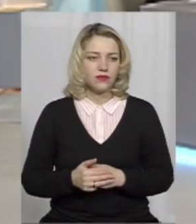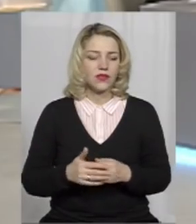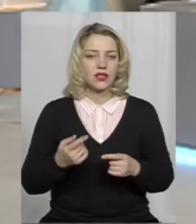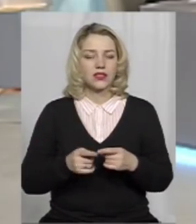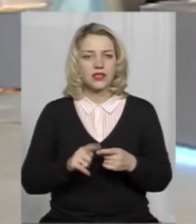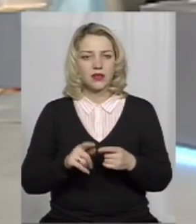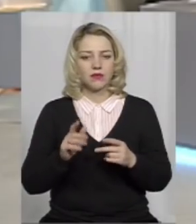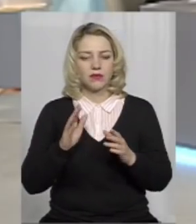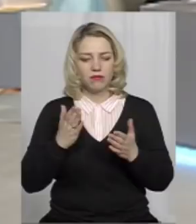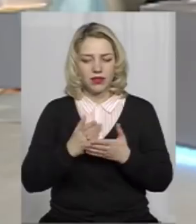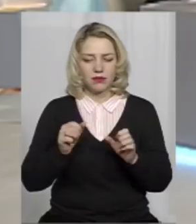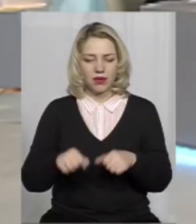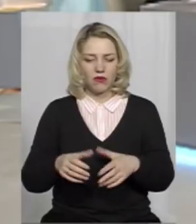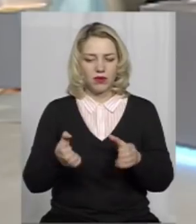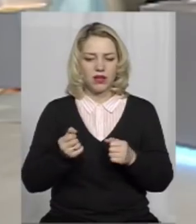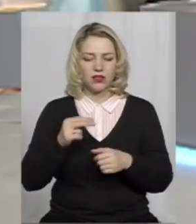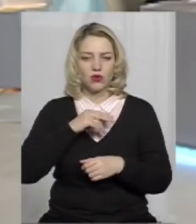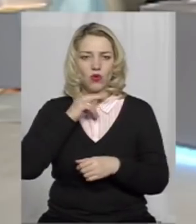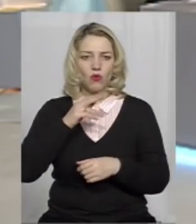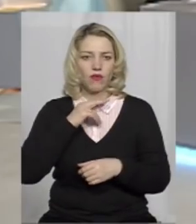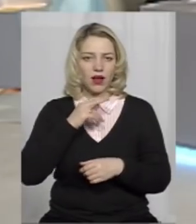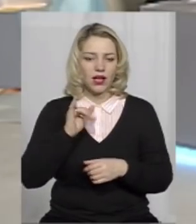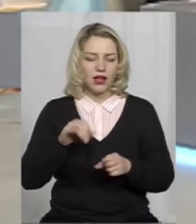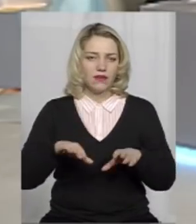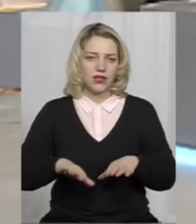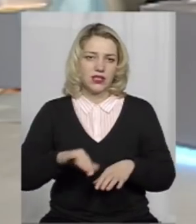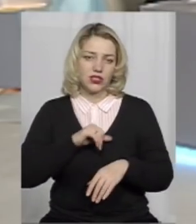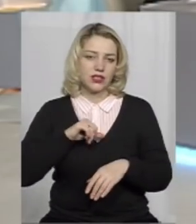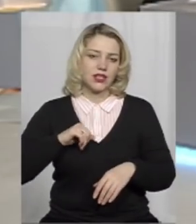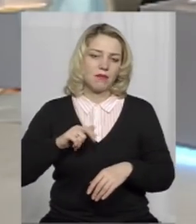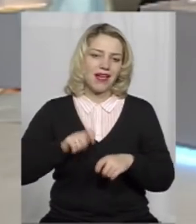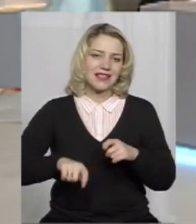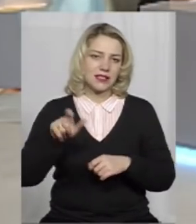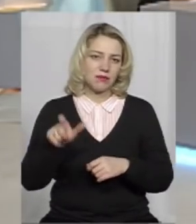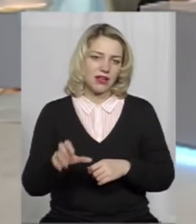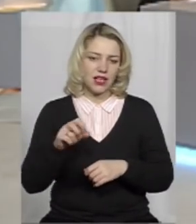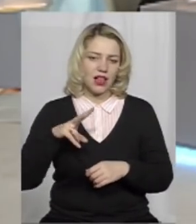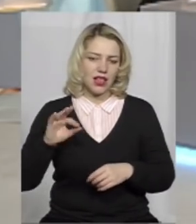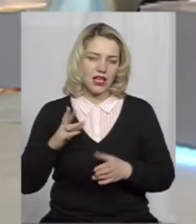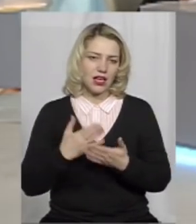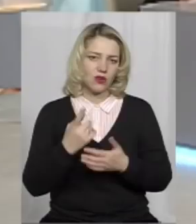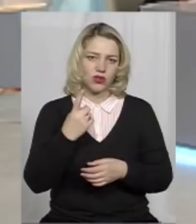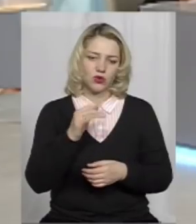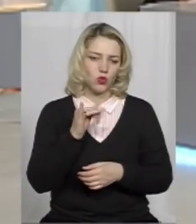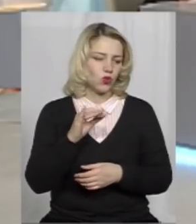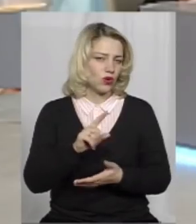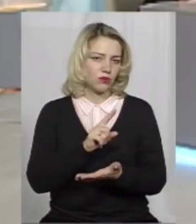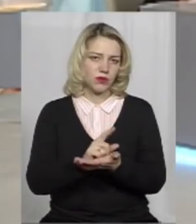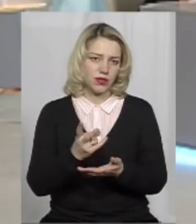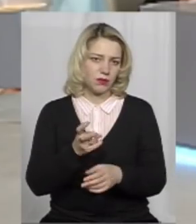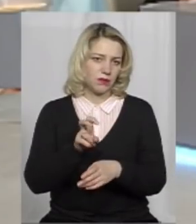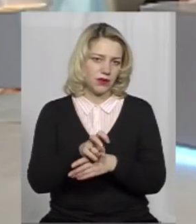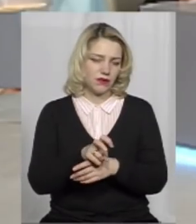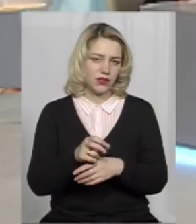має право прийняти до уваги і вирішити сам експерт. Але, як мінімум, один урок він має